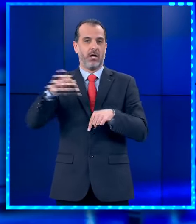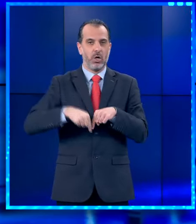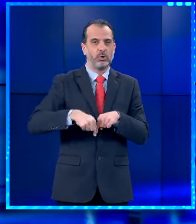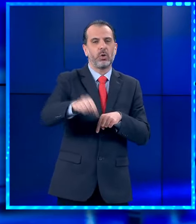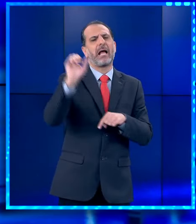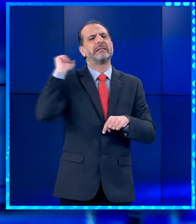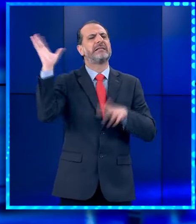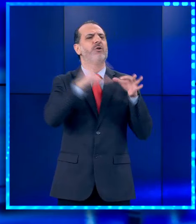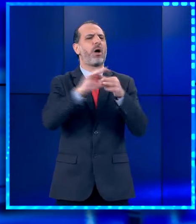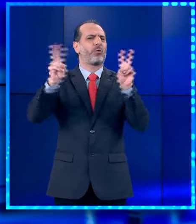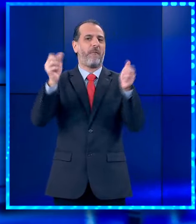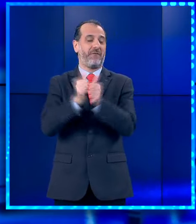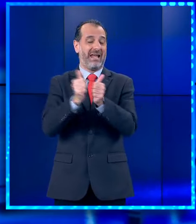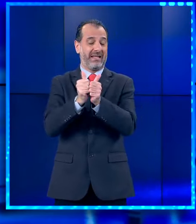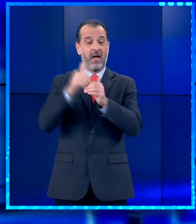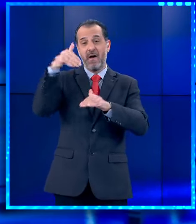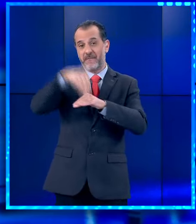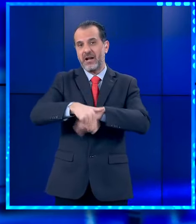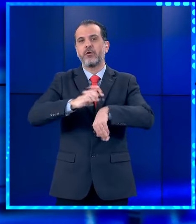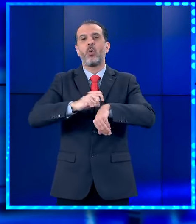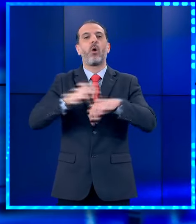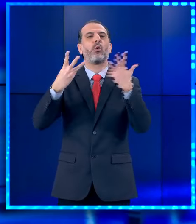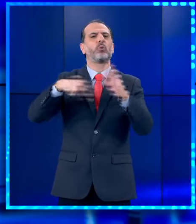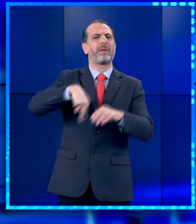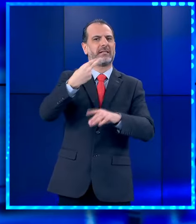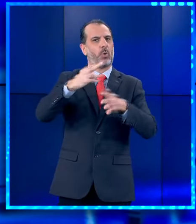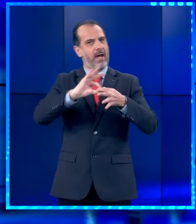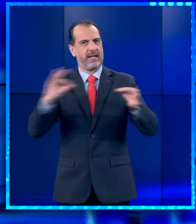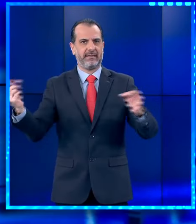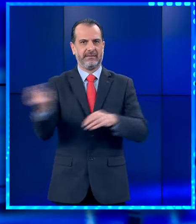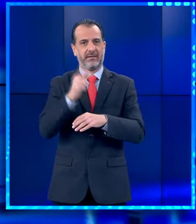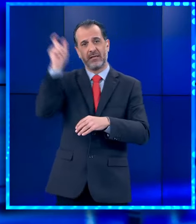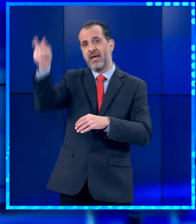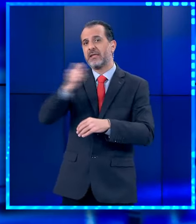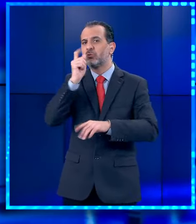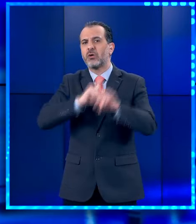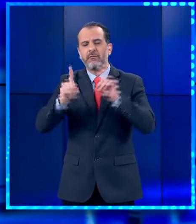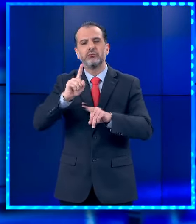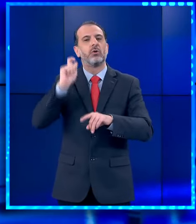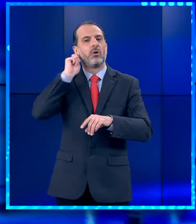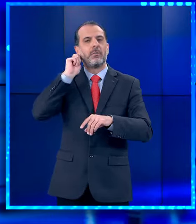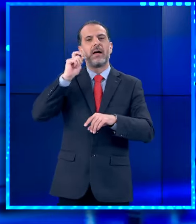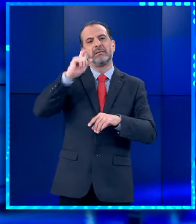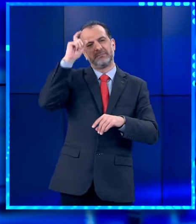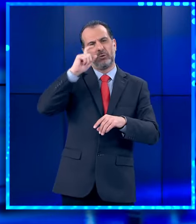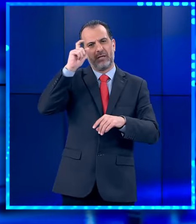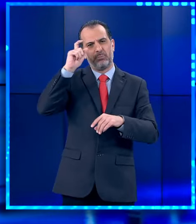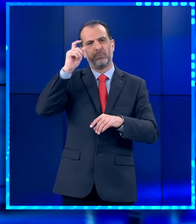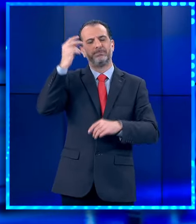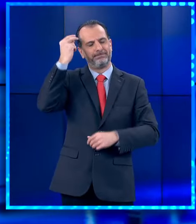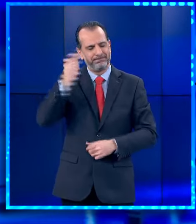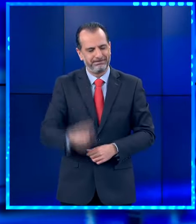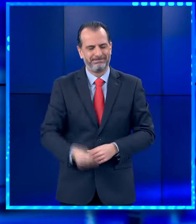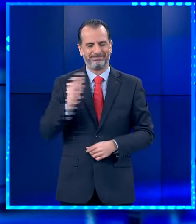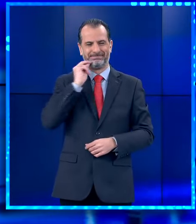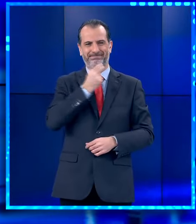Ακολουθεί η ξένη σειρά τα φιλαράκια. Δείτε αναλυτικά τις ειδήσεις της ημέρα στο κεντρικό δελτίο ειδήσιων στις 8 παρατέταρτο με τον Σπύρο Λάμπρου.